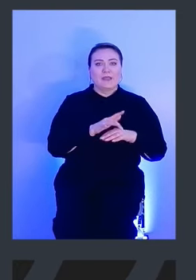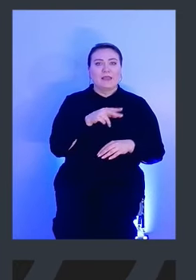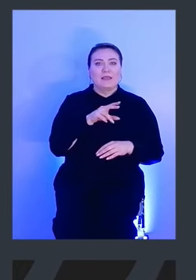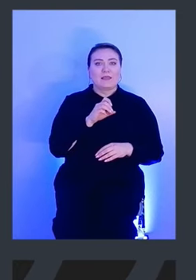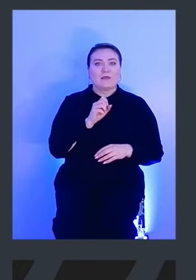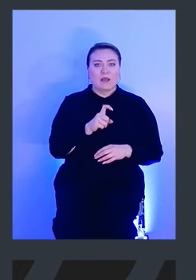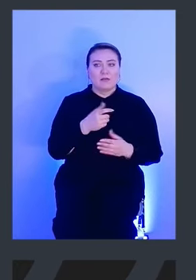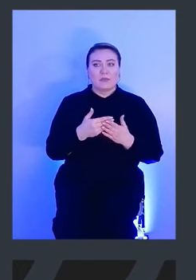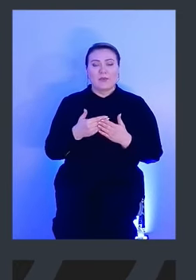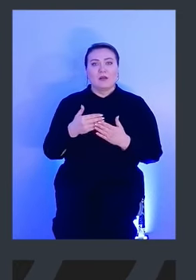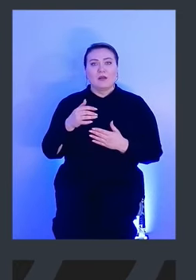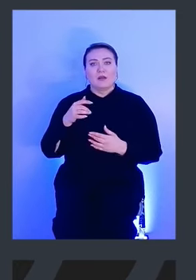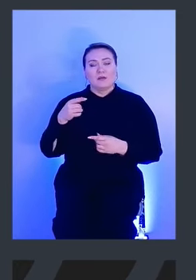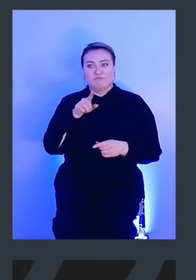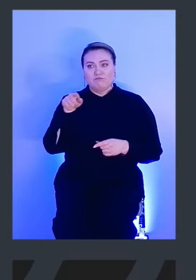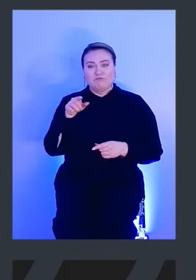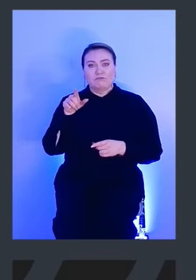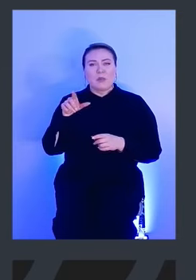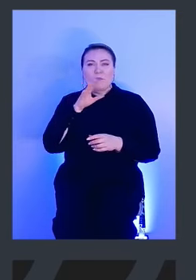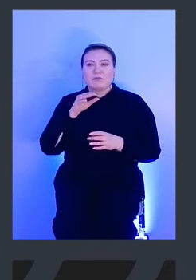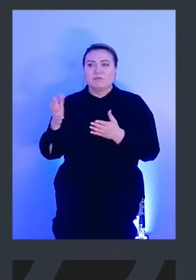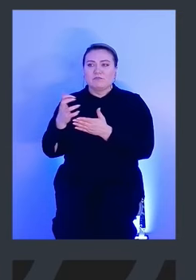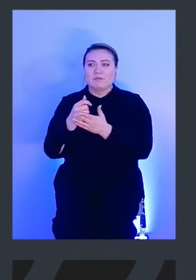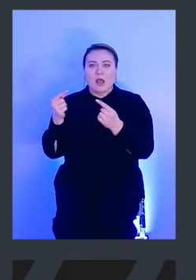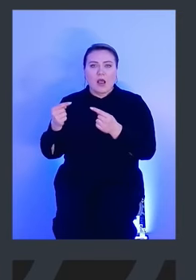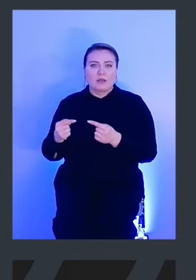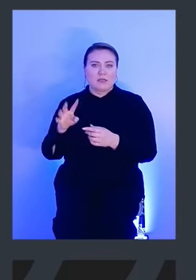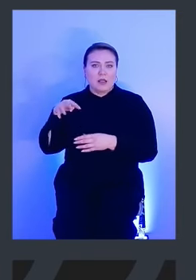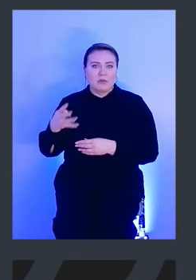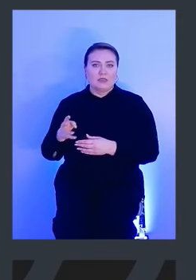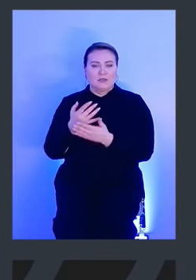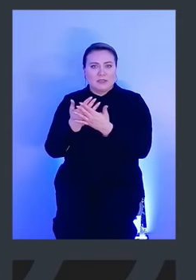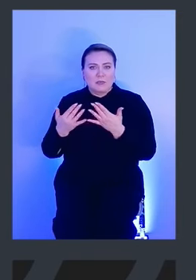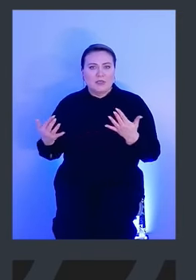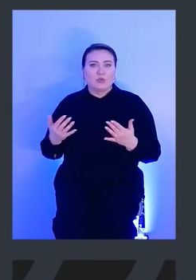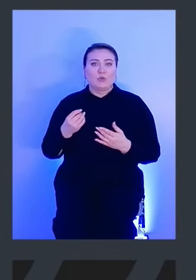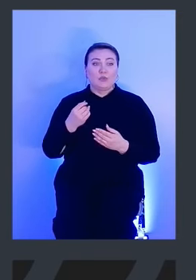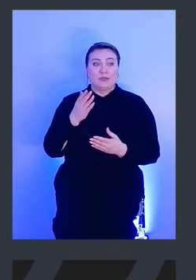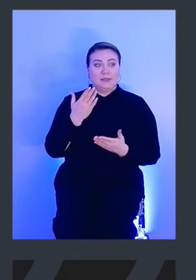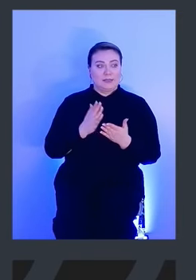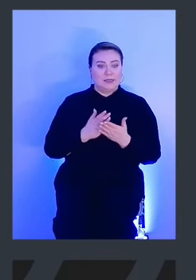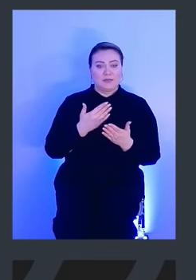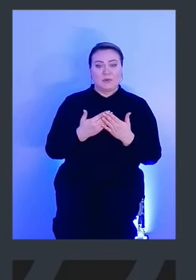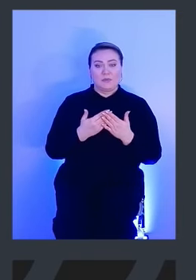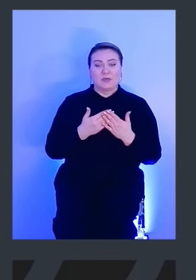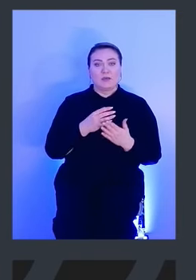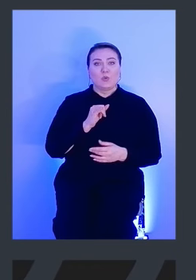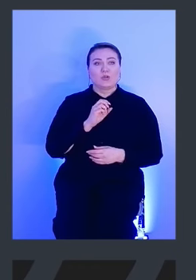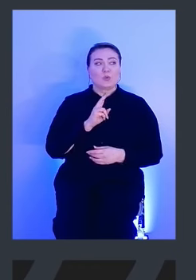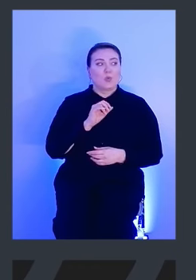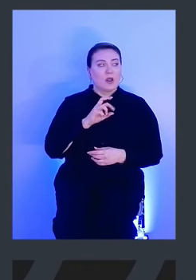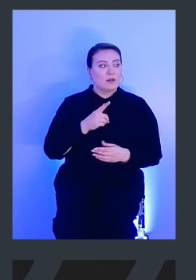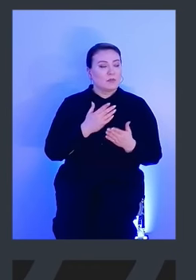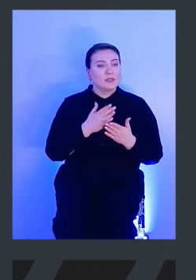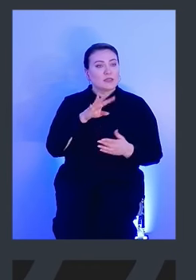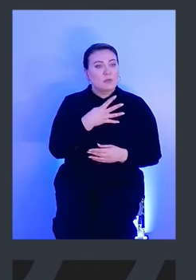OS Query агент, он позволяет собирать конкретную телеметрию, конкретные таблицы. И вот есть пример, когда OS Query имеет таблицу, связанную